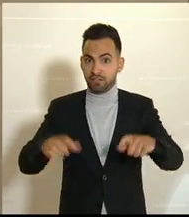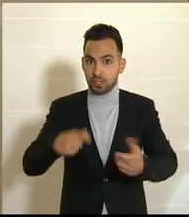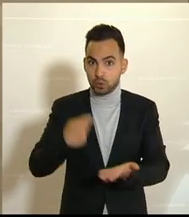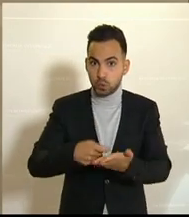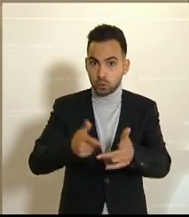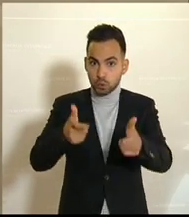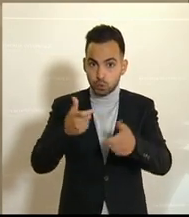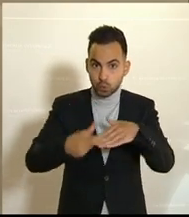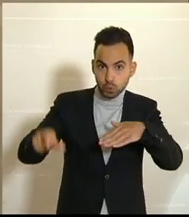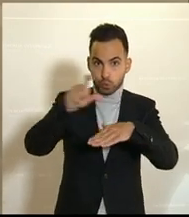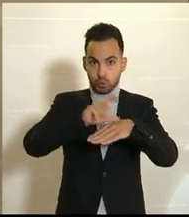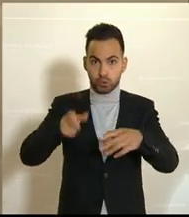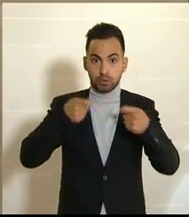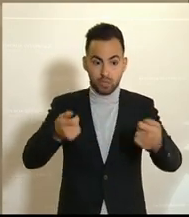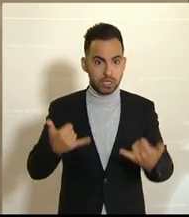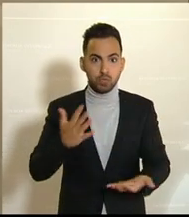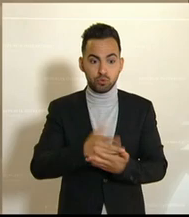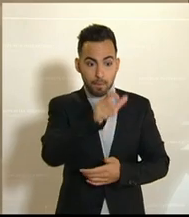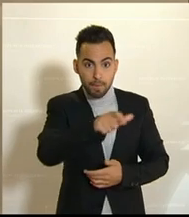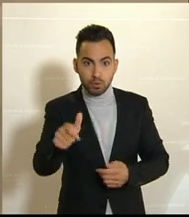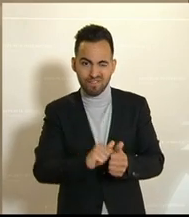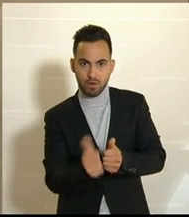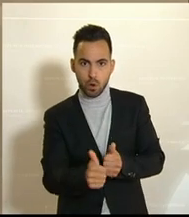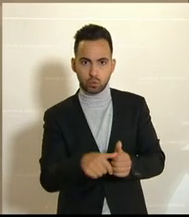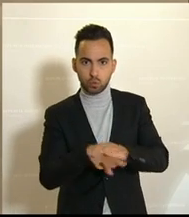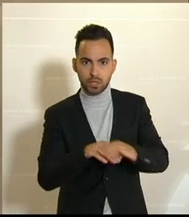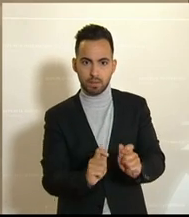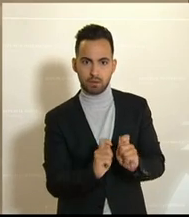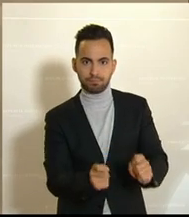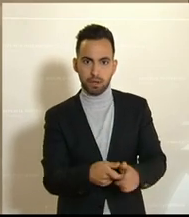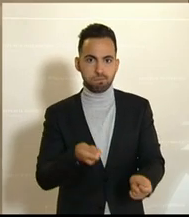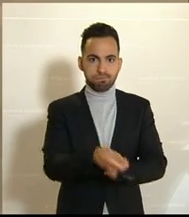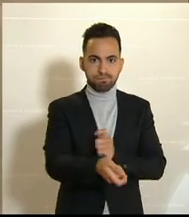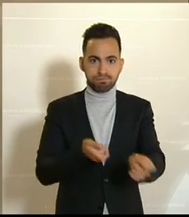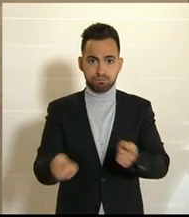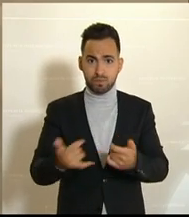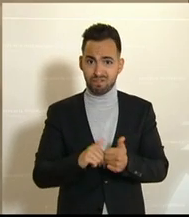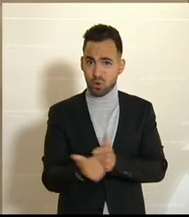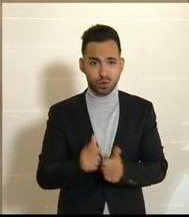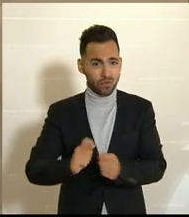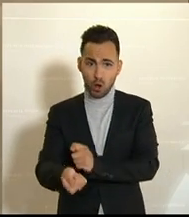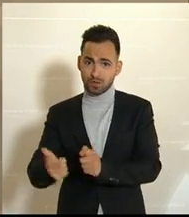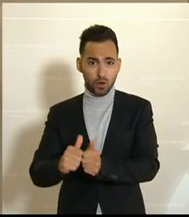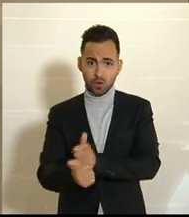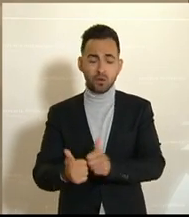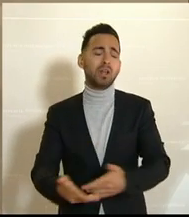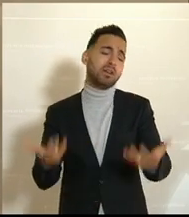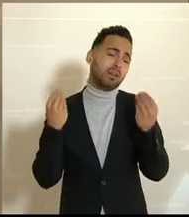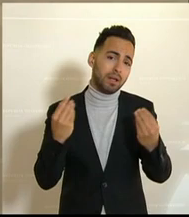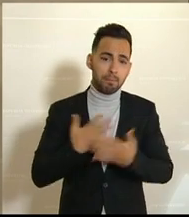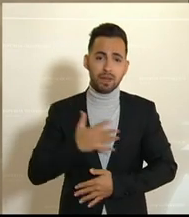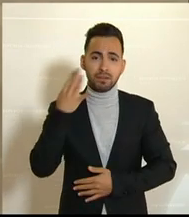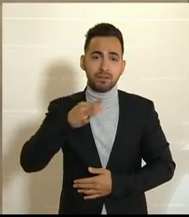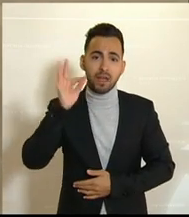jetzt auch vorzeitig bereits an die betroffenen Unternehmerinnen und Unternehmer ausbezahlt werden. Meine Damen und Herren, wie wollen Sie